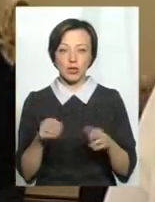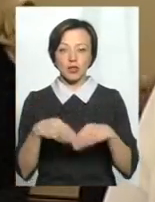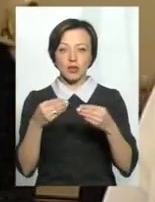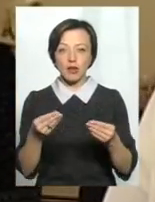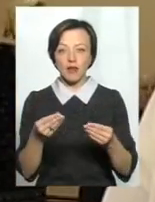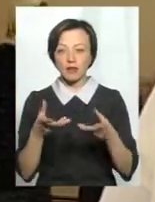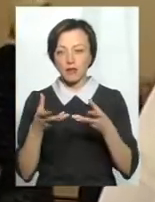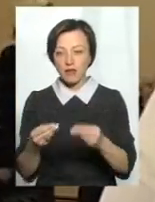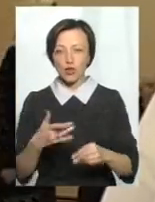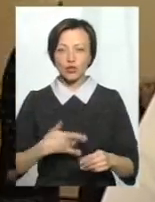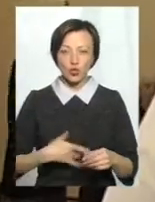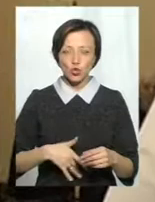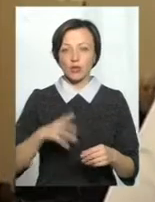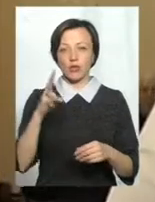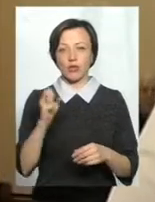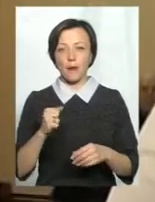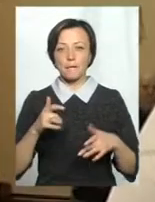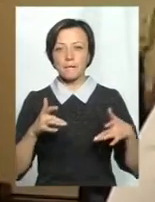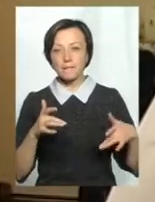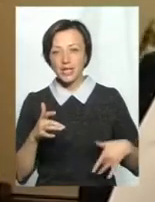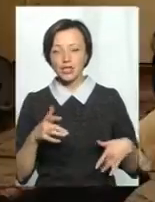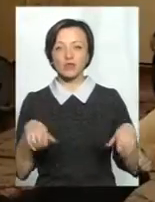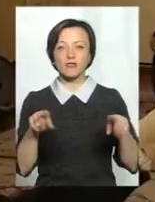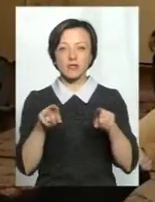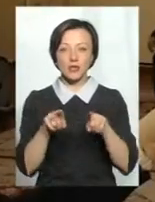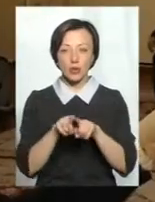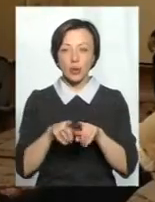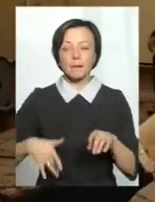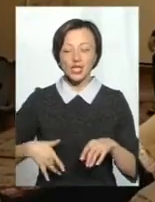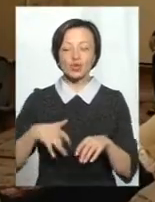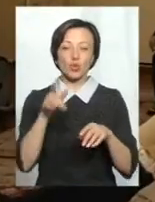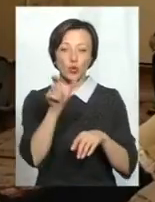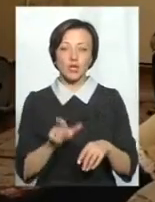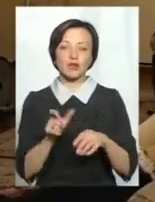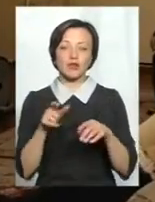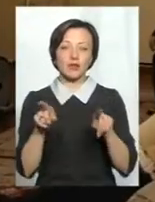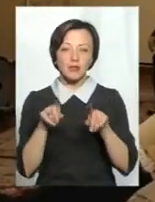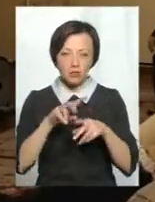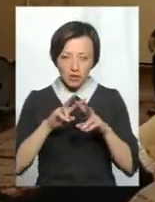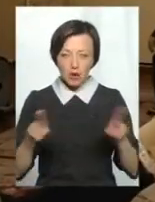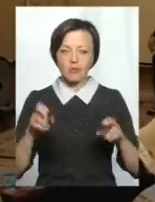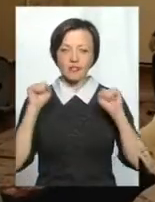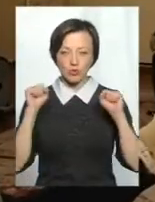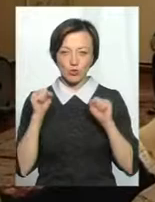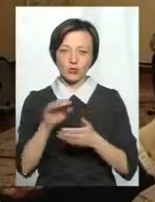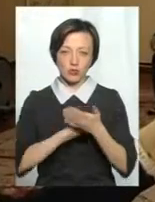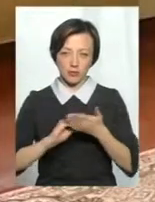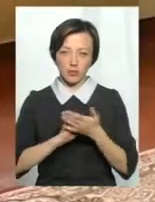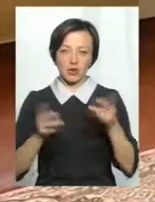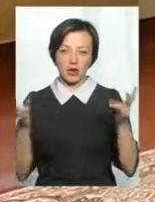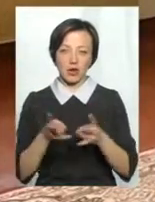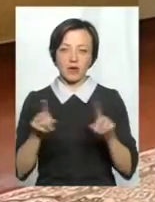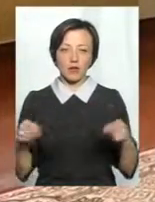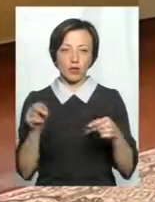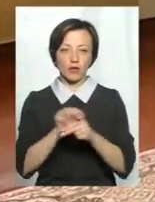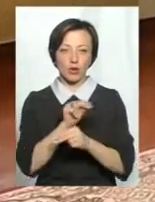побічні дії, як на шлунок, так і на печінку. І все рівно людина буде звертатись до цієї самої лікувальної фізкультури, до відновного